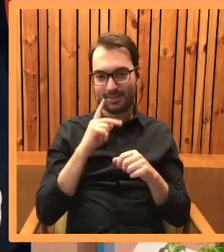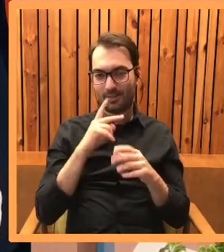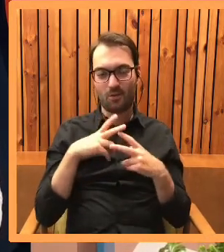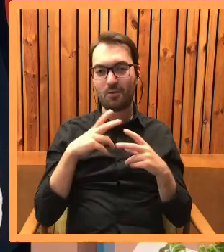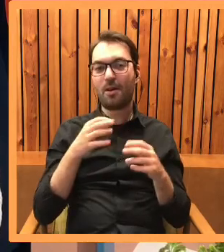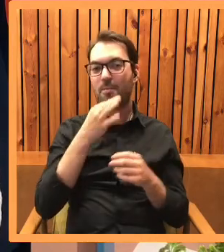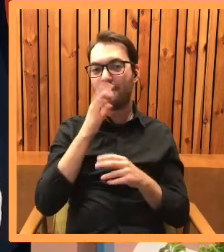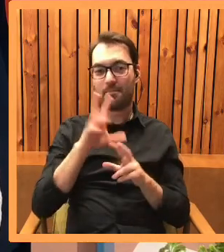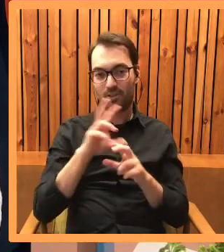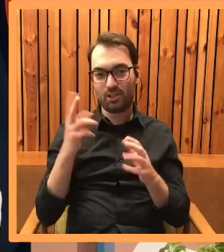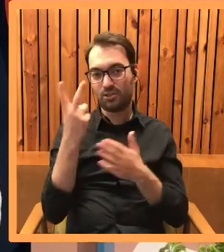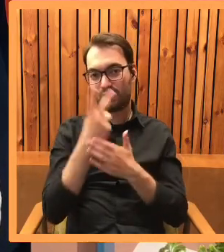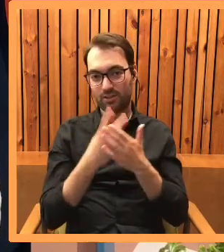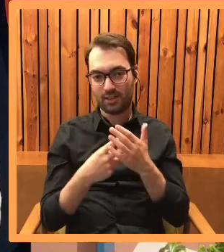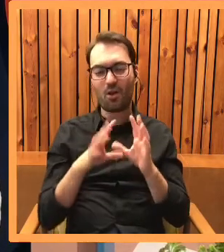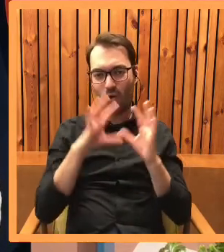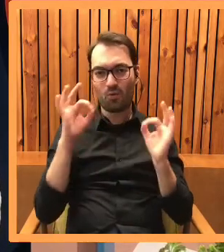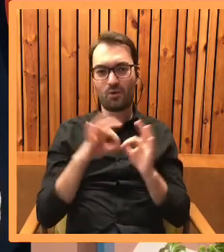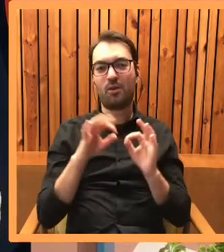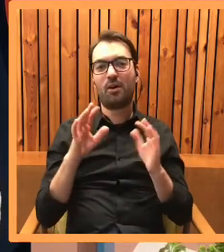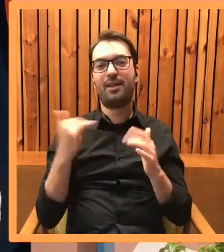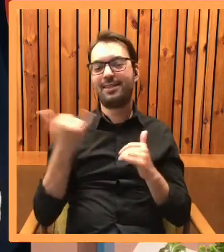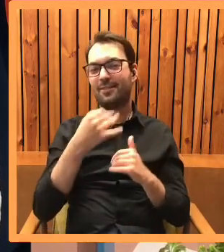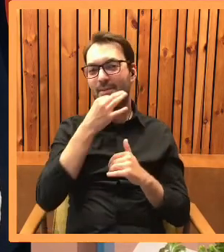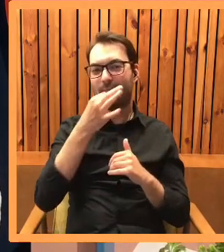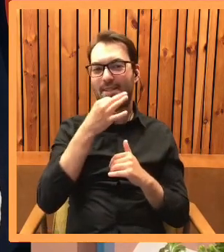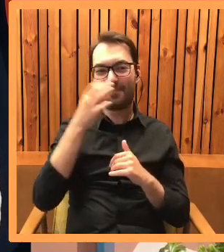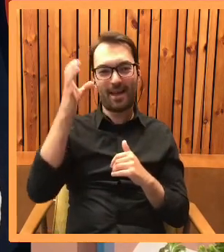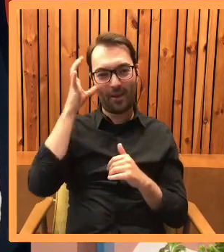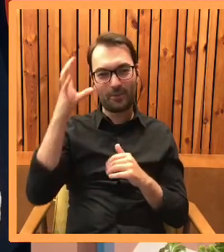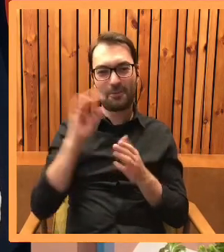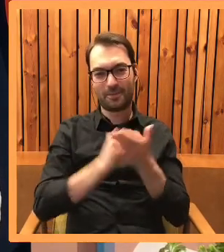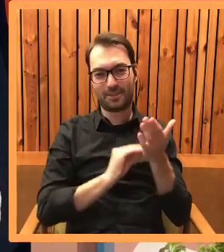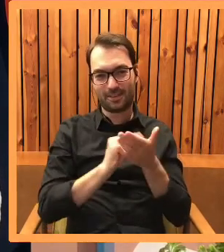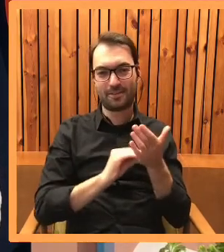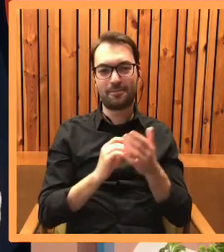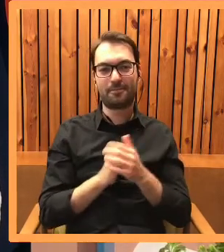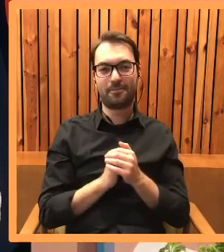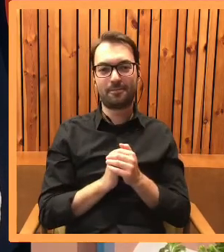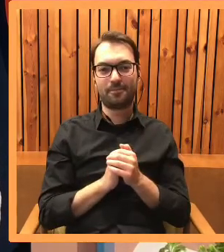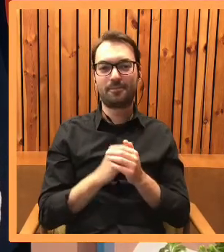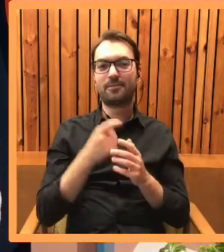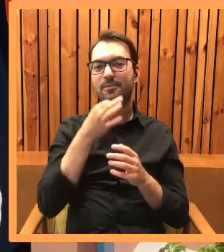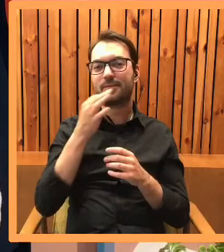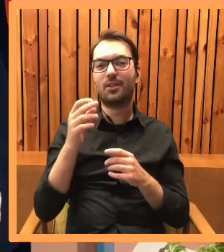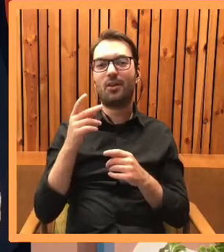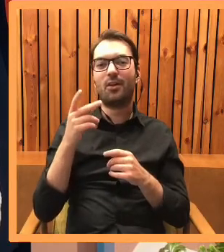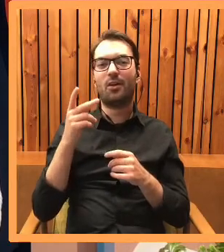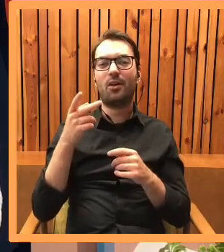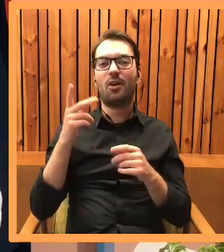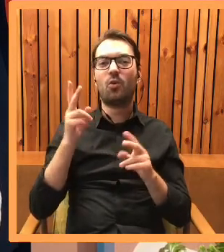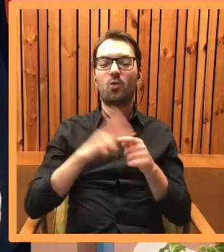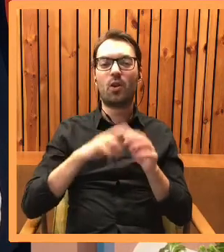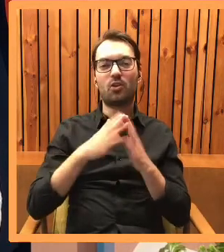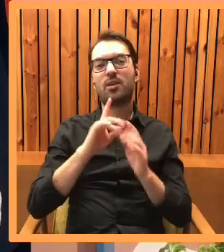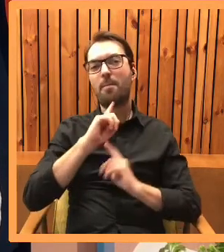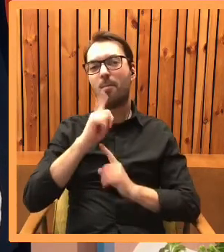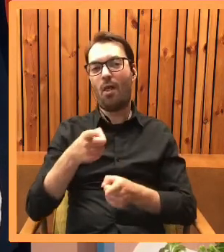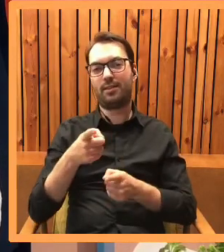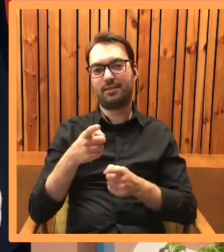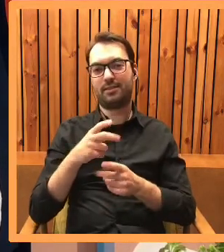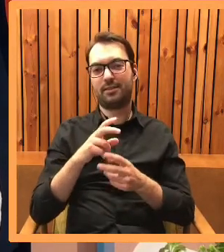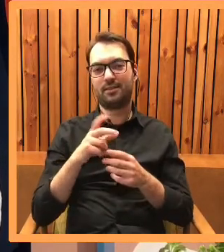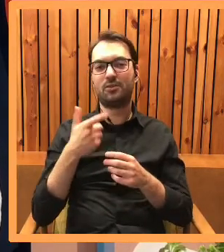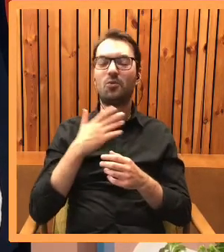czas na czytanie. Czyli zawsze pytam naszych pisarzy, którzy pojawiają się podczas premierem pikowych, o te książki, które sami mogą polecić, które sprawiły im